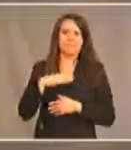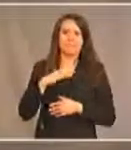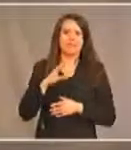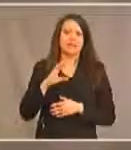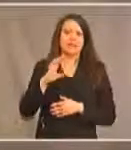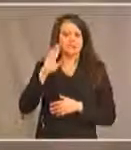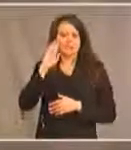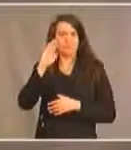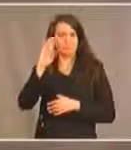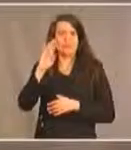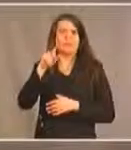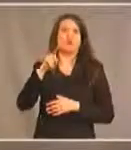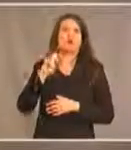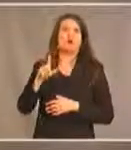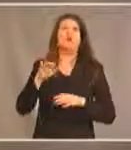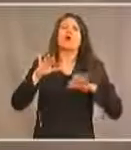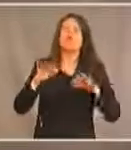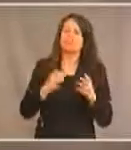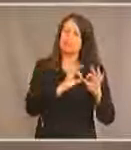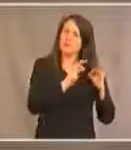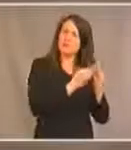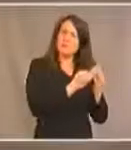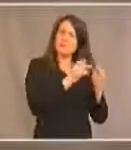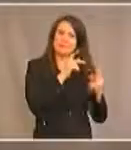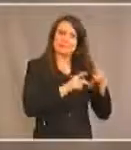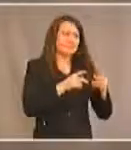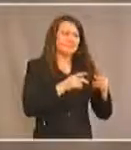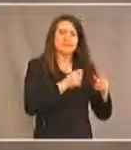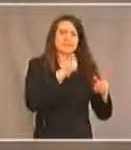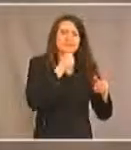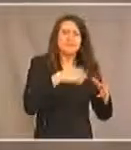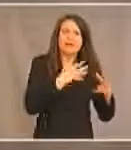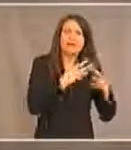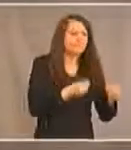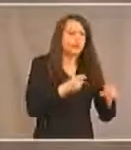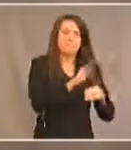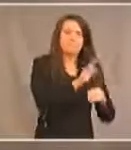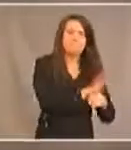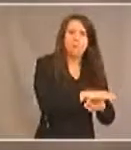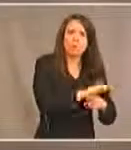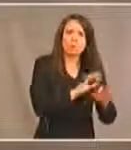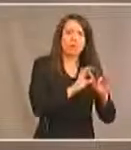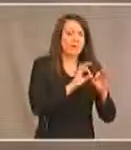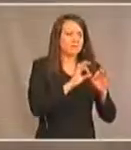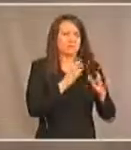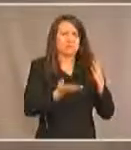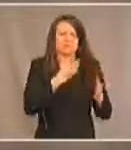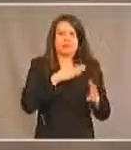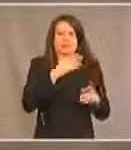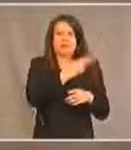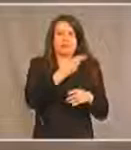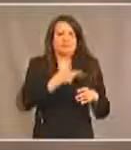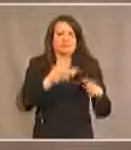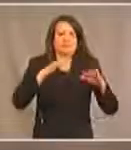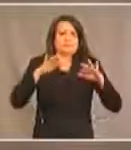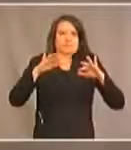Comment les familles des femmes assassinées ou disparues qui probablement avaient un handicap quelconque